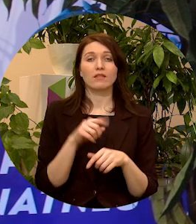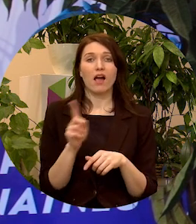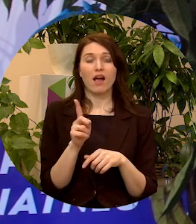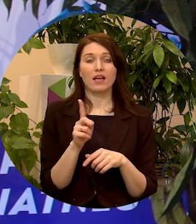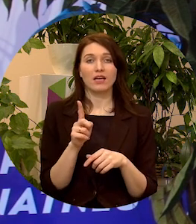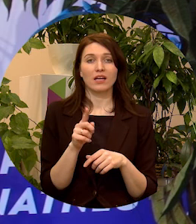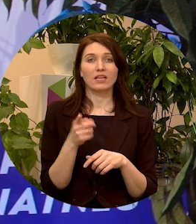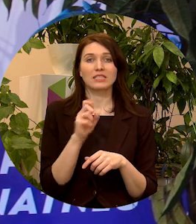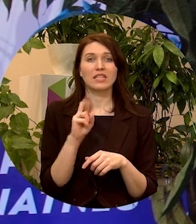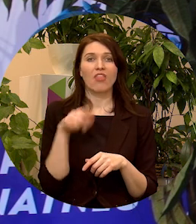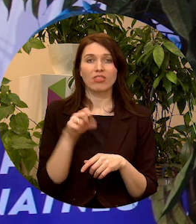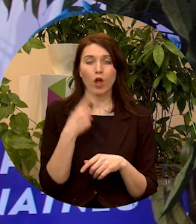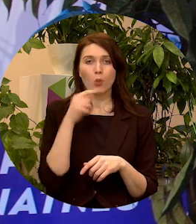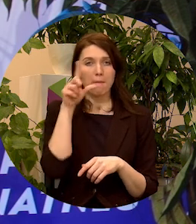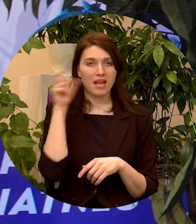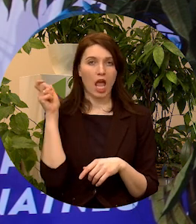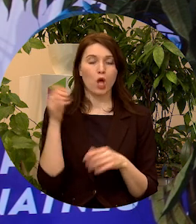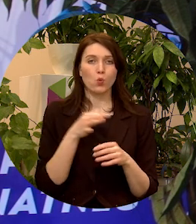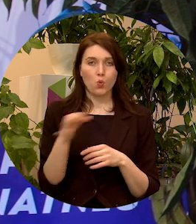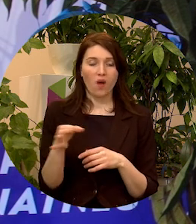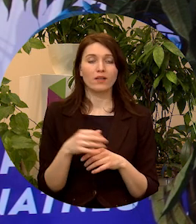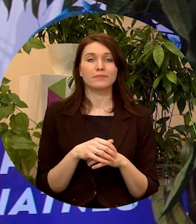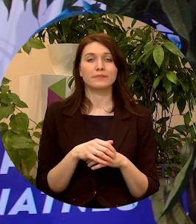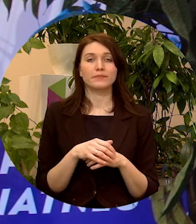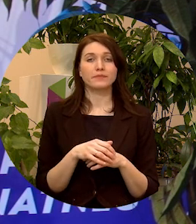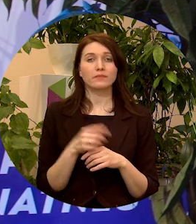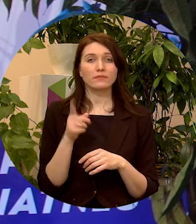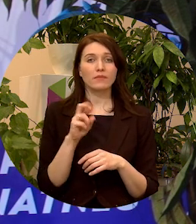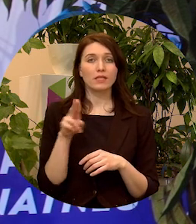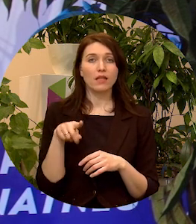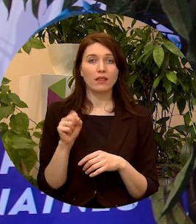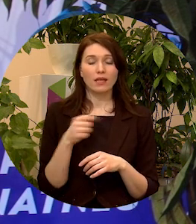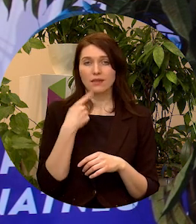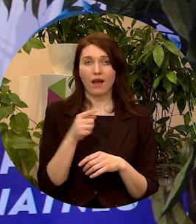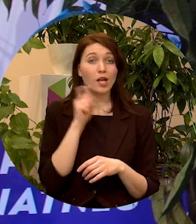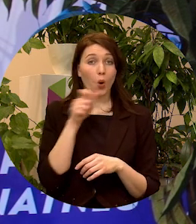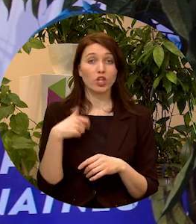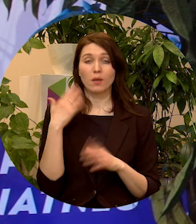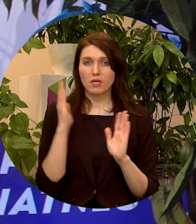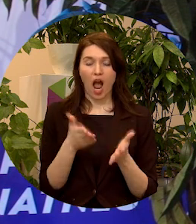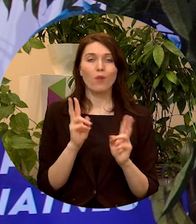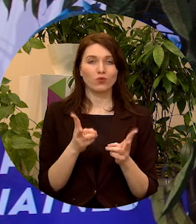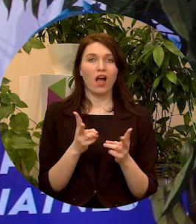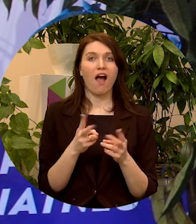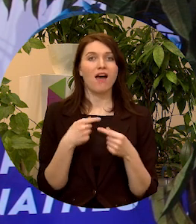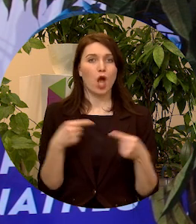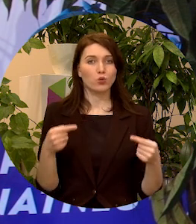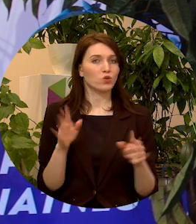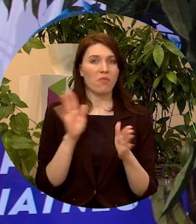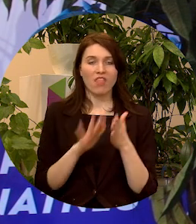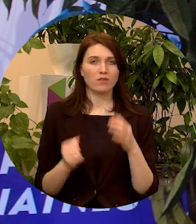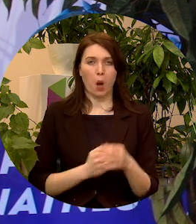Santas no Preļa novada vīziju, un Santas saka, ka jauniešiem ir jābūt kā resursam, nevis kā